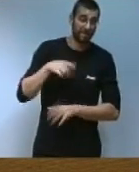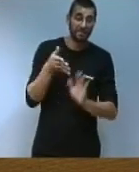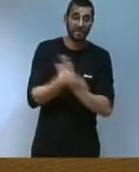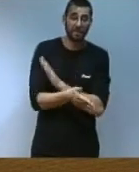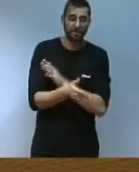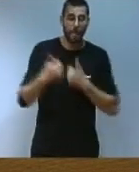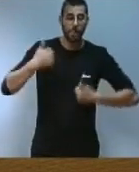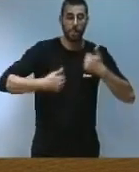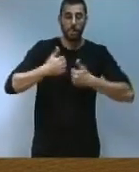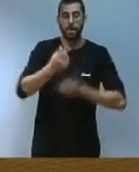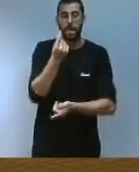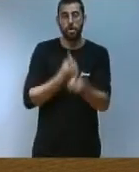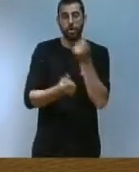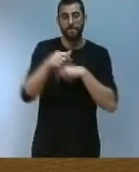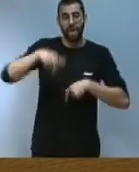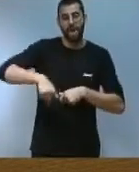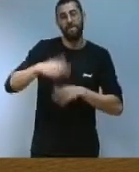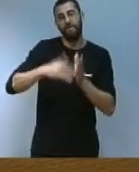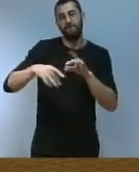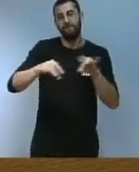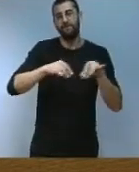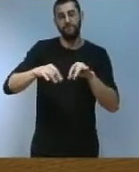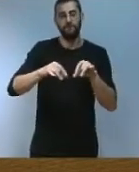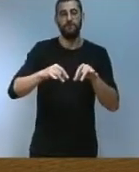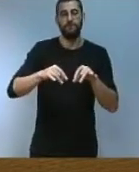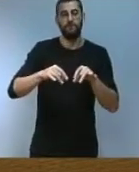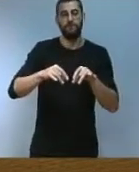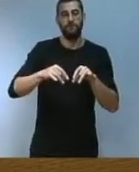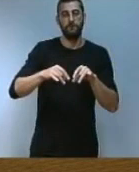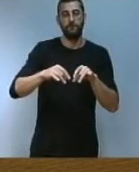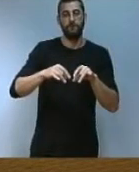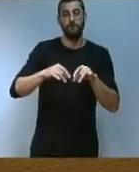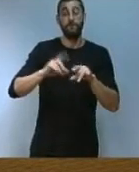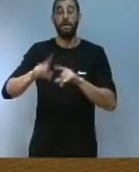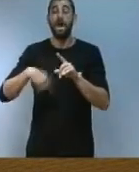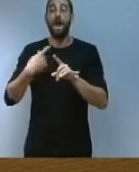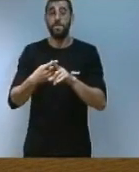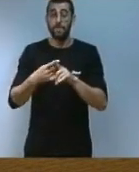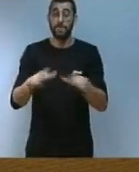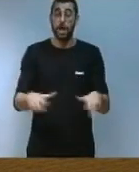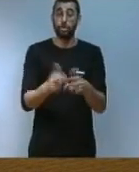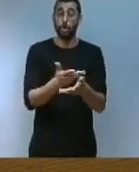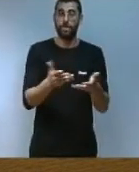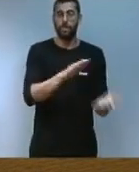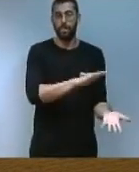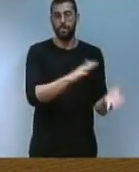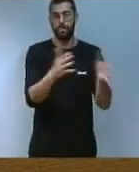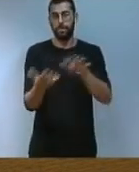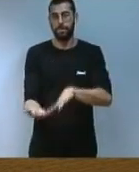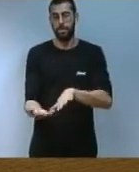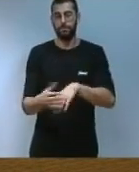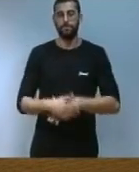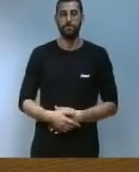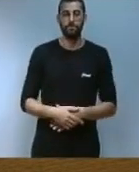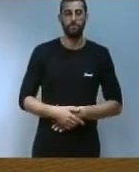competitivitat econòmica del nostre territori al mateix temps que de transformació de la societat aquest ha